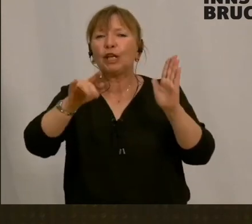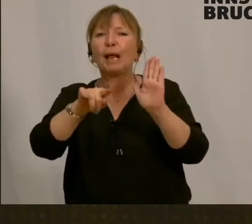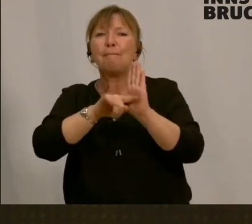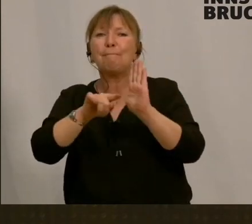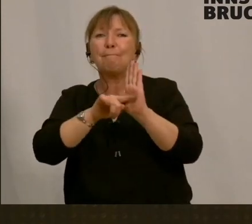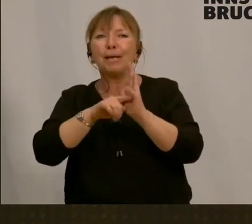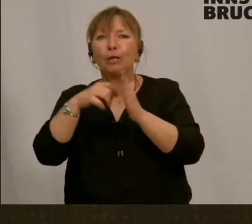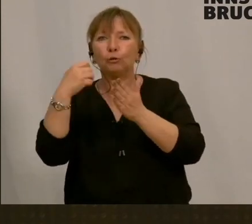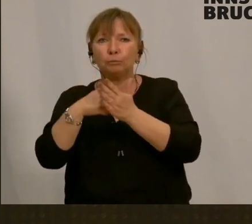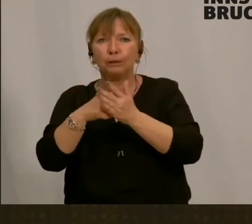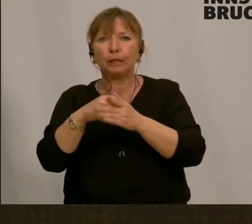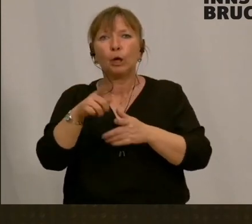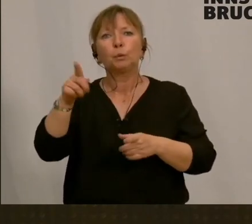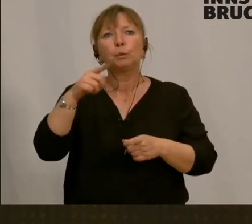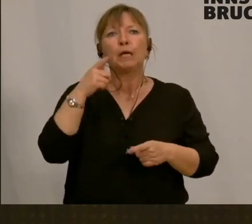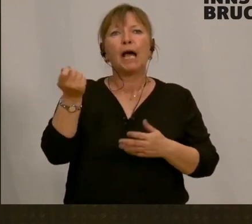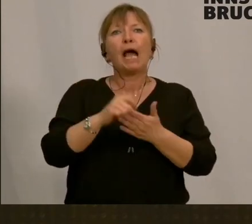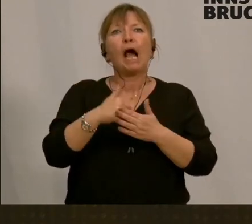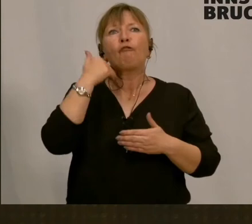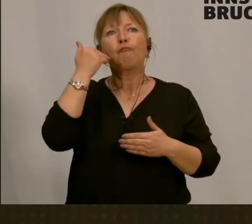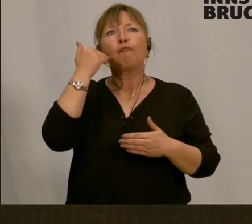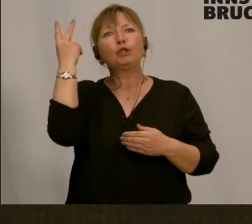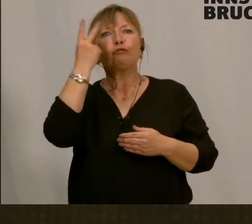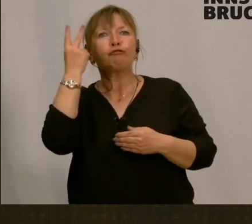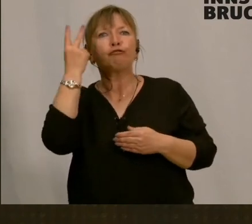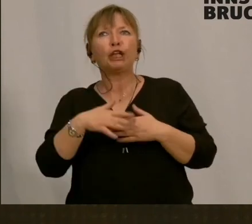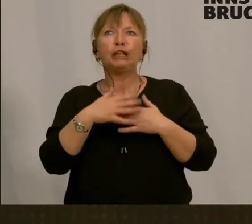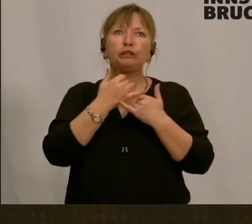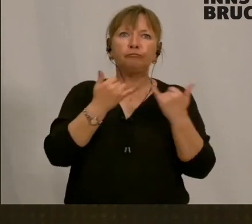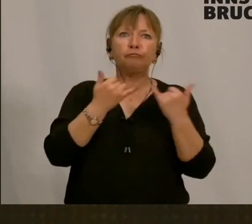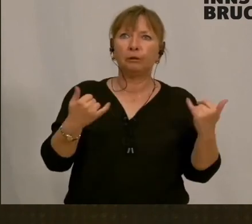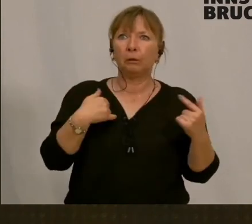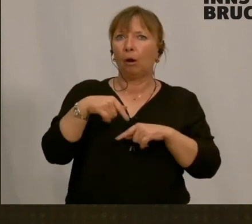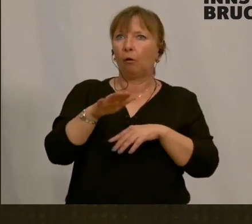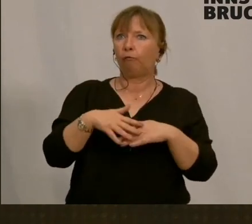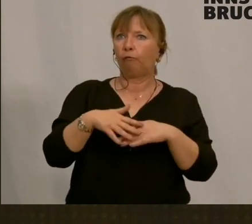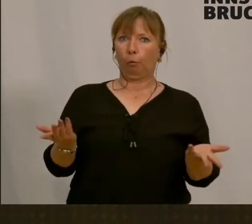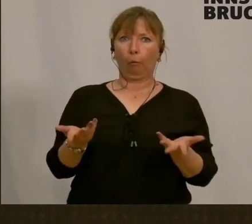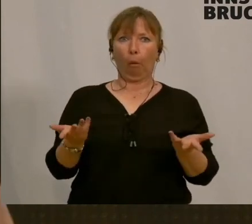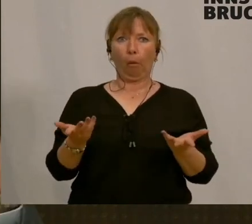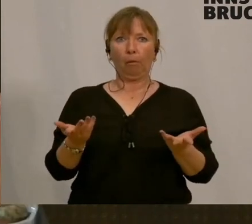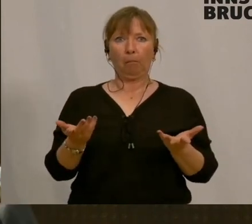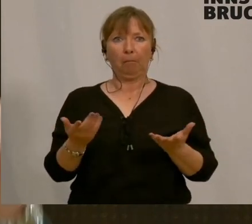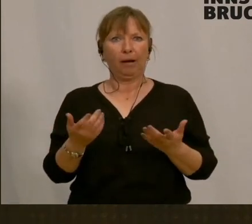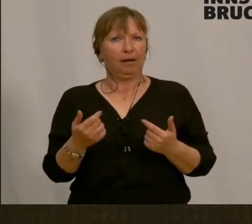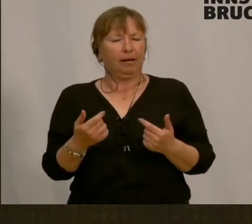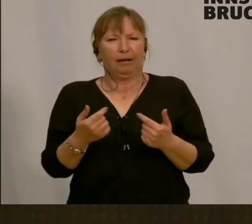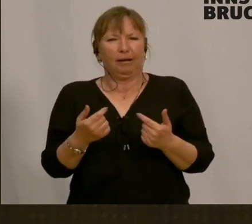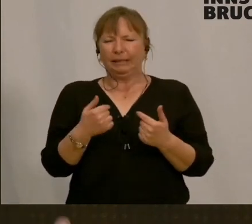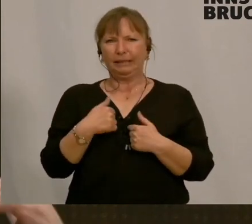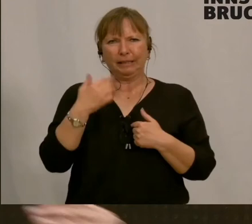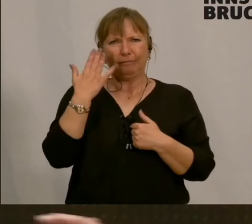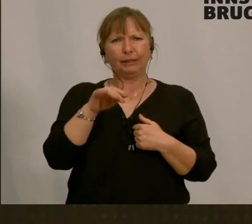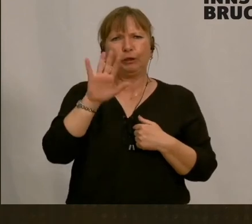Worte, dein kaufmännisches Verständnis habe ich da leider Gottes auch vermisst. Also ich weiß nicht, wenn man mit einem Stillstand von 85